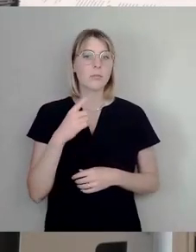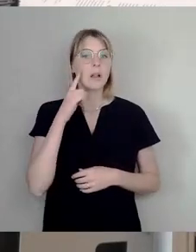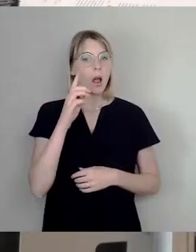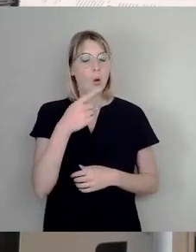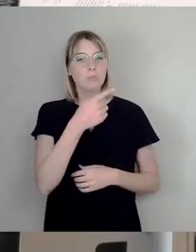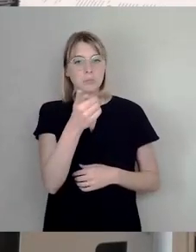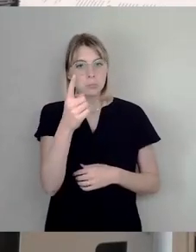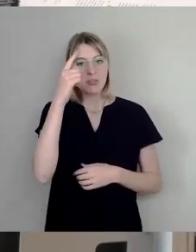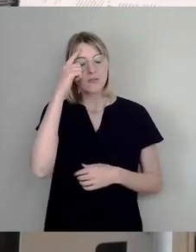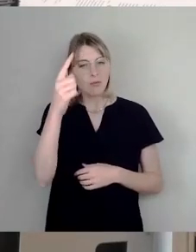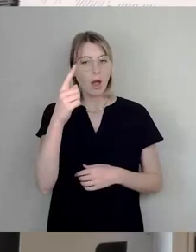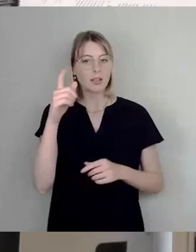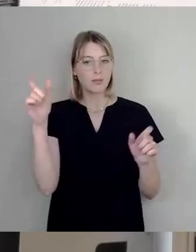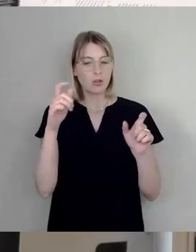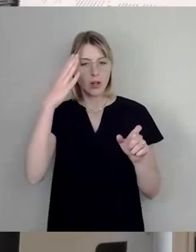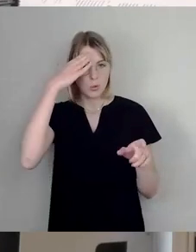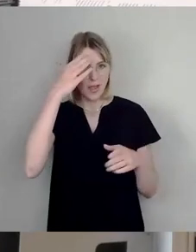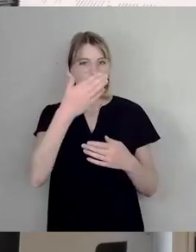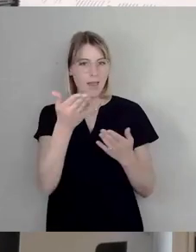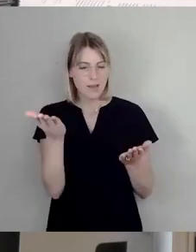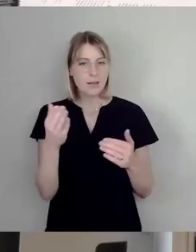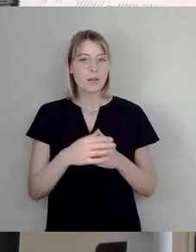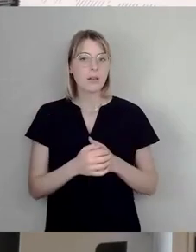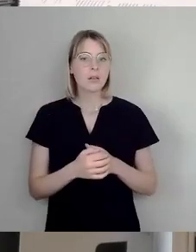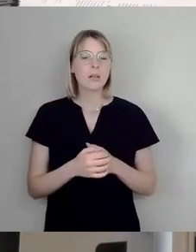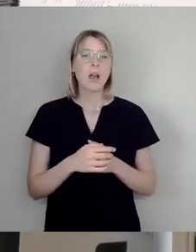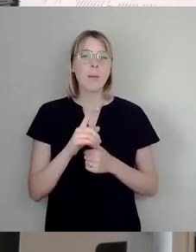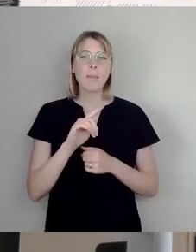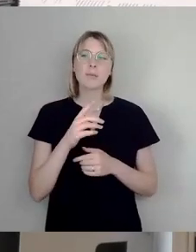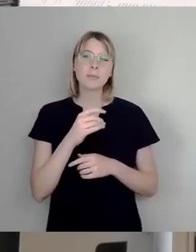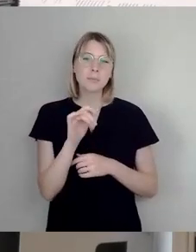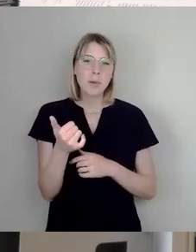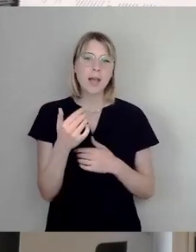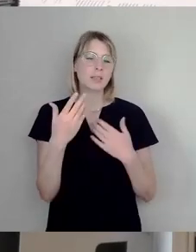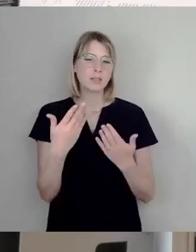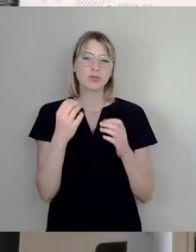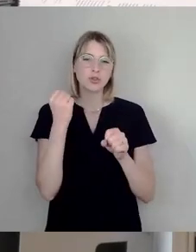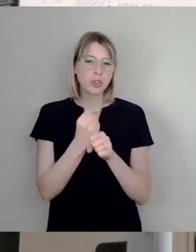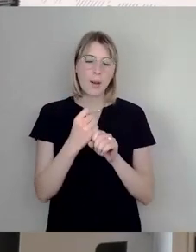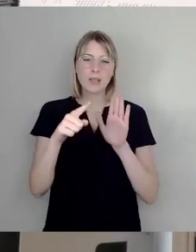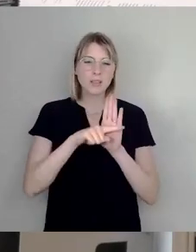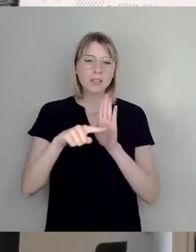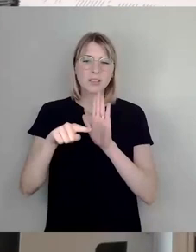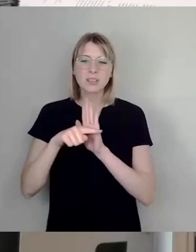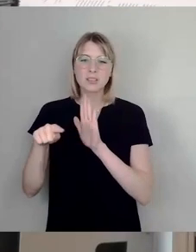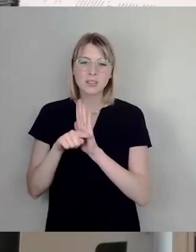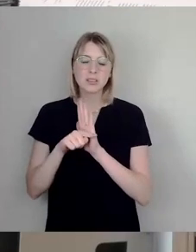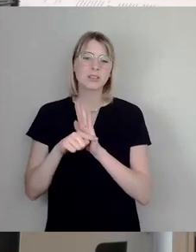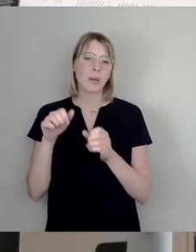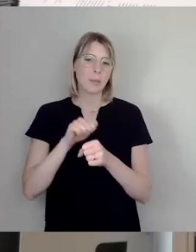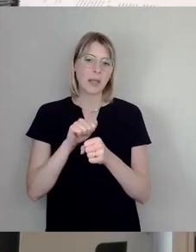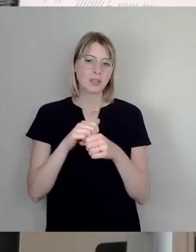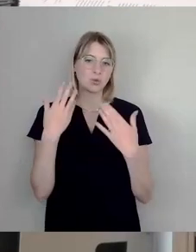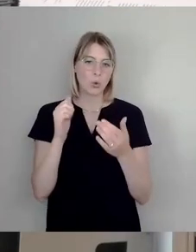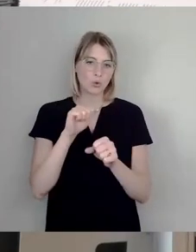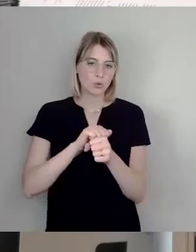dieser Art von Veranstaltungen gehört haben. Leider schaffen es in den meisten Fällen nur negative Aspekte solcher Veranstaltungen in die lokale Presse. Ich bin heute